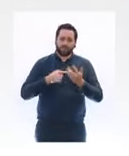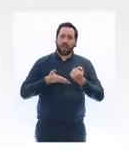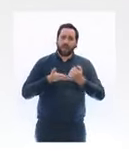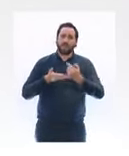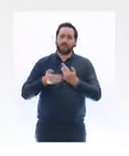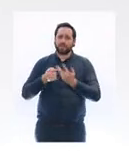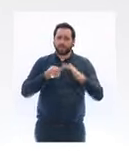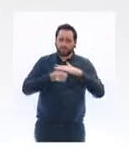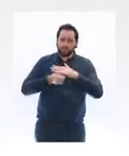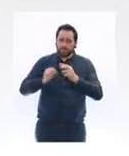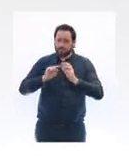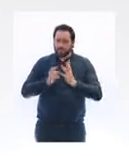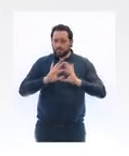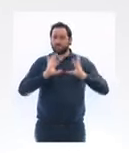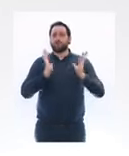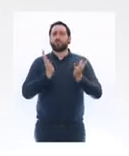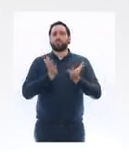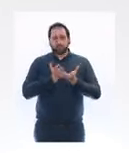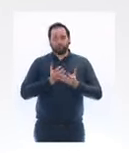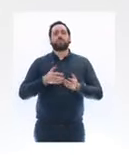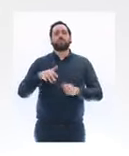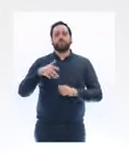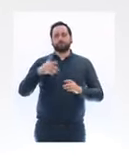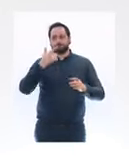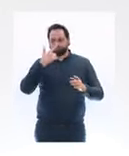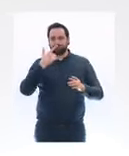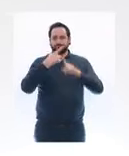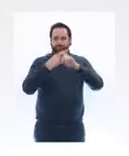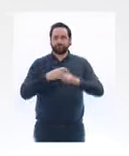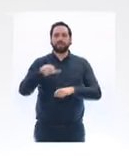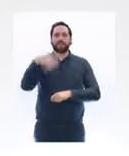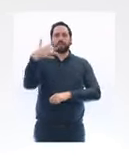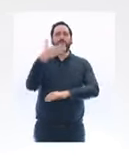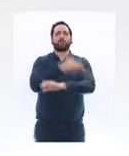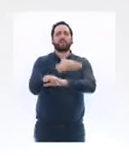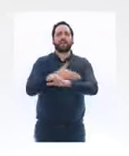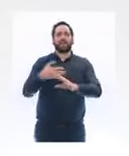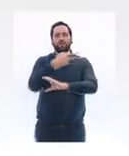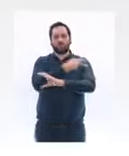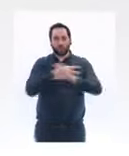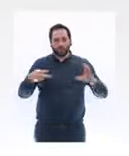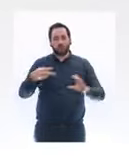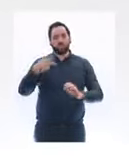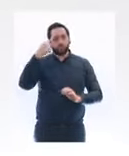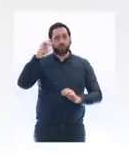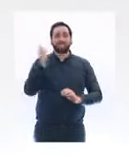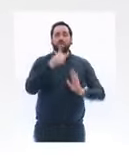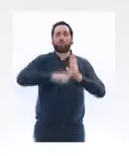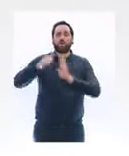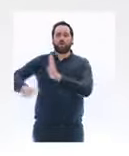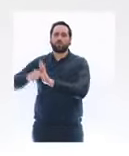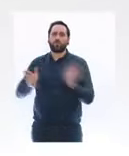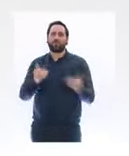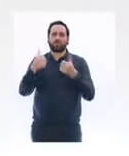un coût que nous évaluons à 15 milliards d'euros par mois de confinement. Environ 6 milliards d'euros pour le fonds de